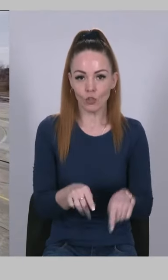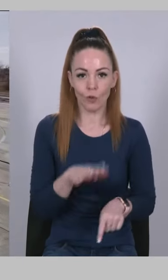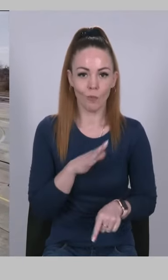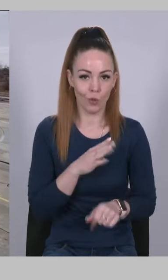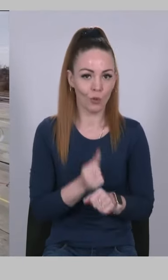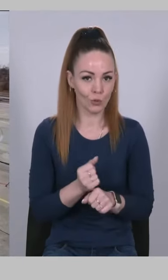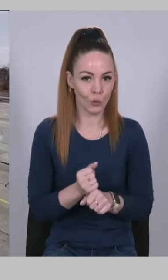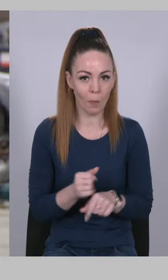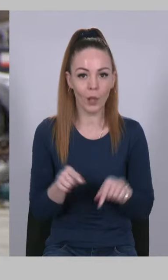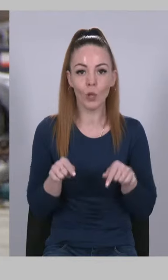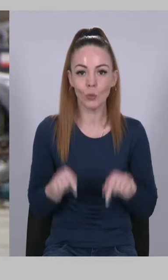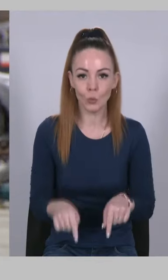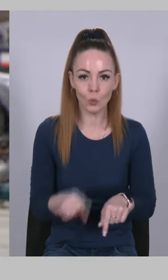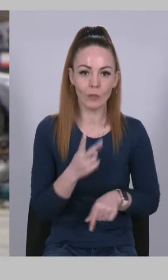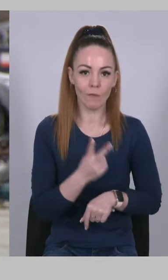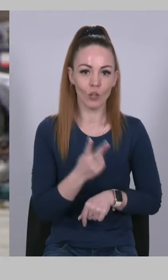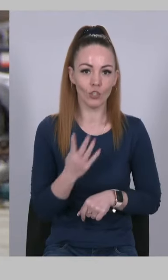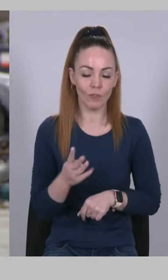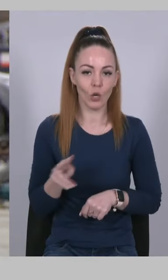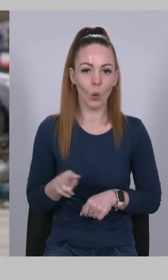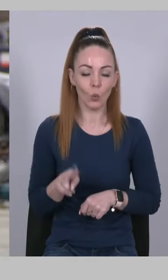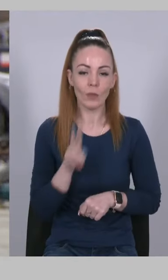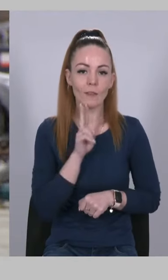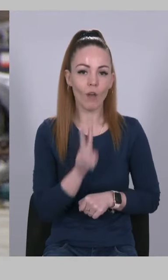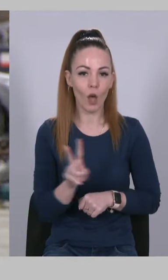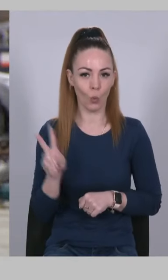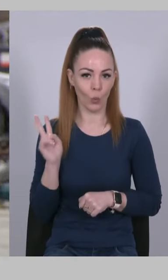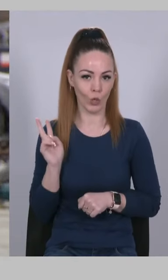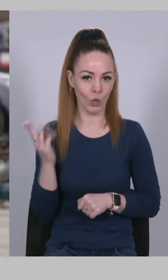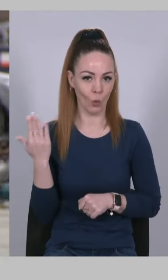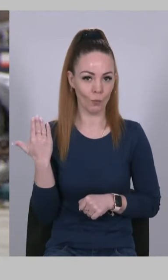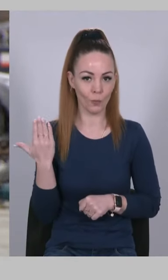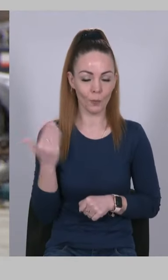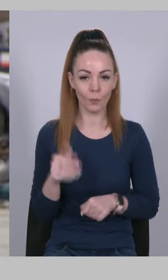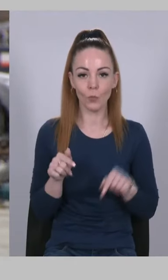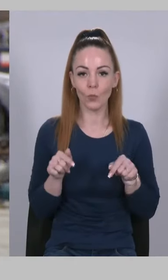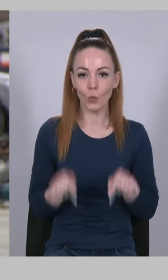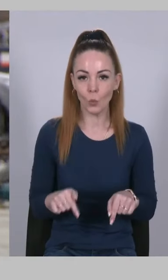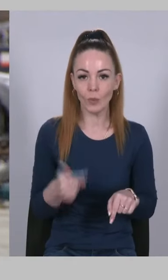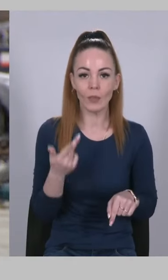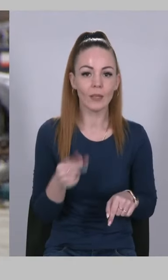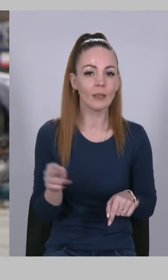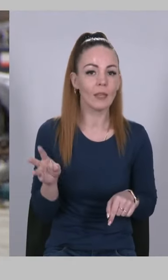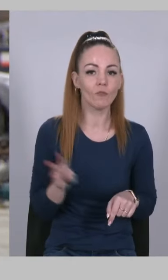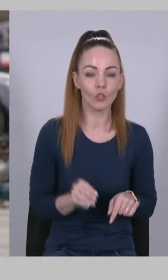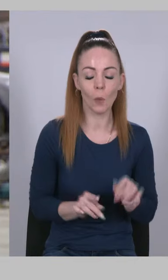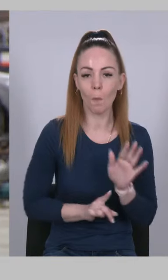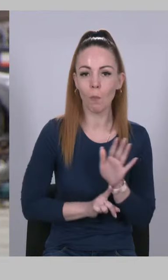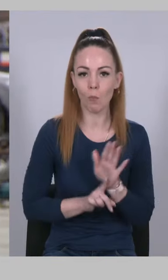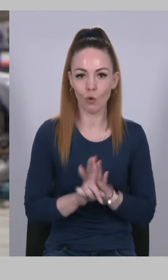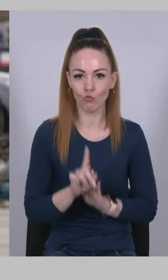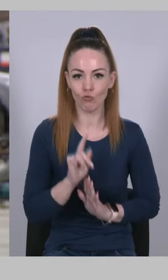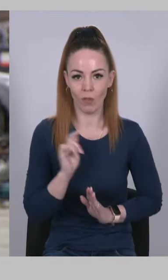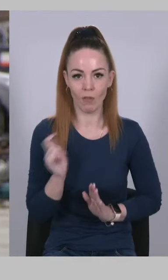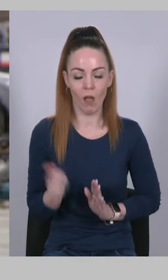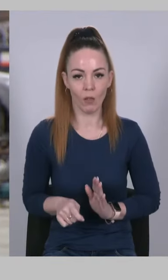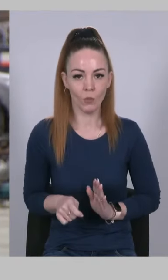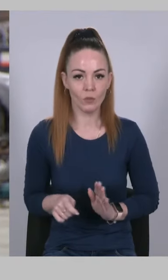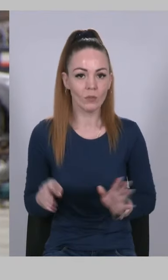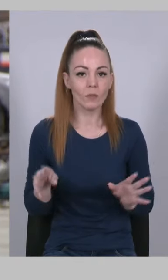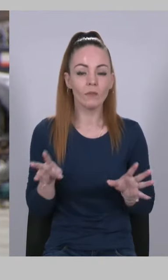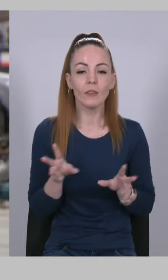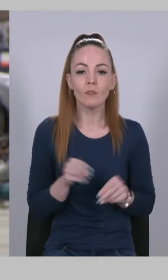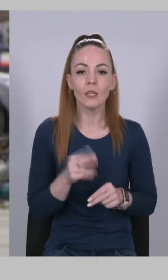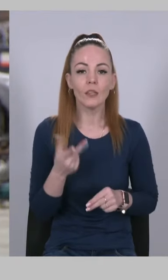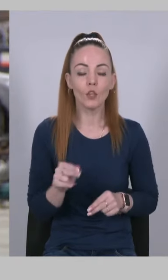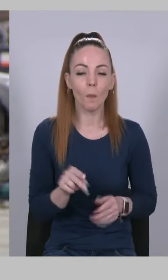зроблено тут, 24 лютого, два роки тому. Тут, де все починалося. Тут, де